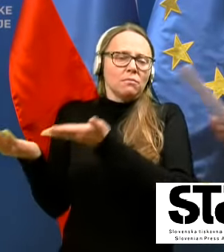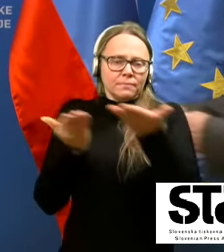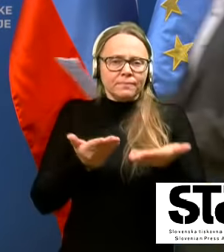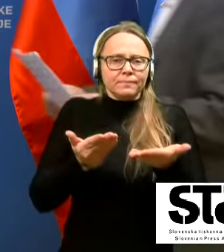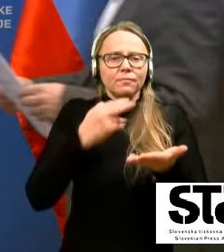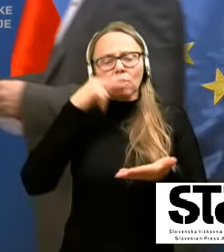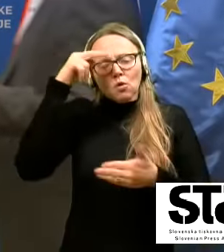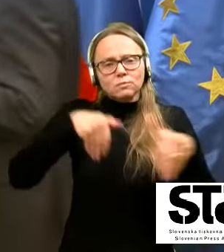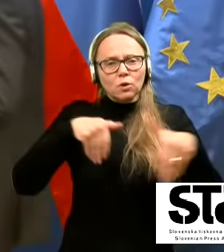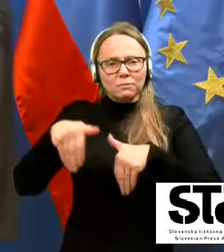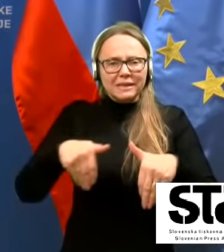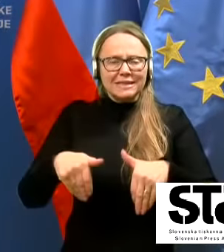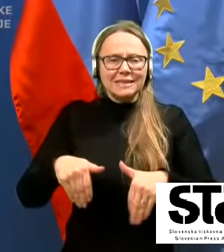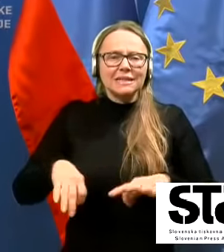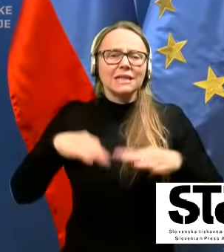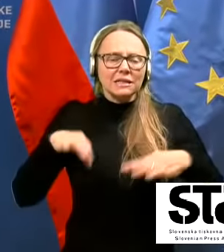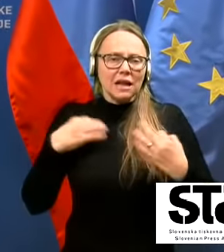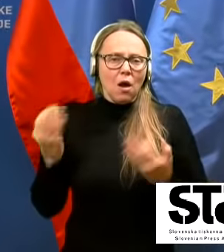Hvala.